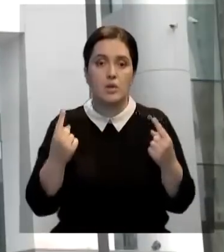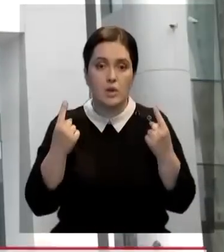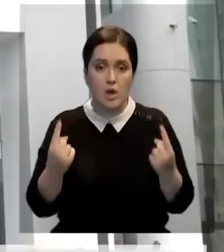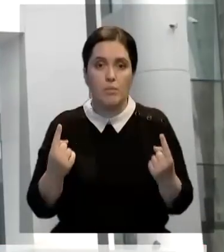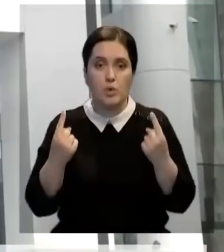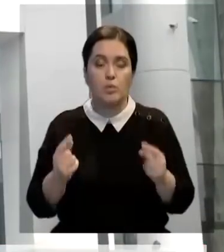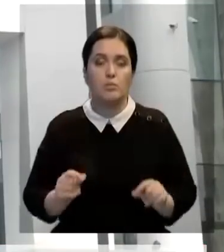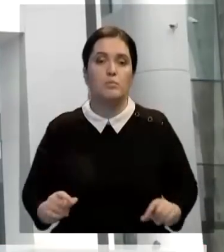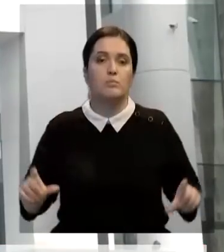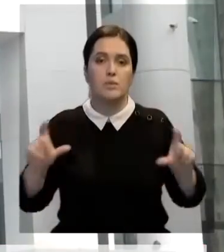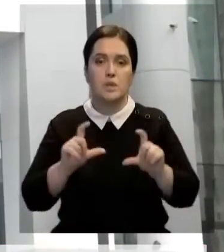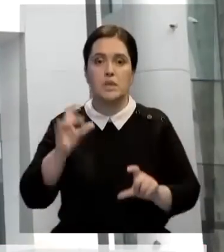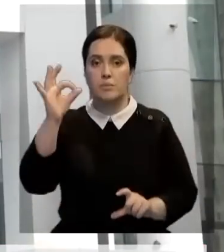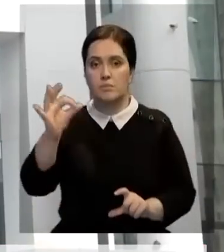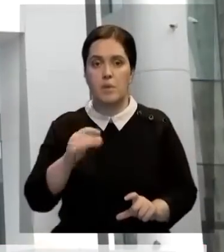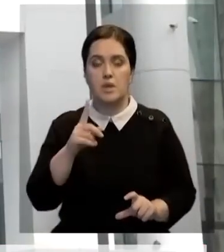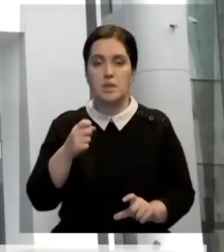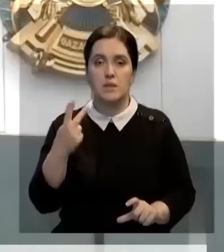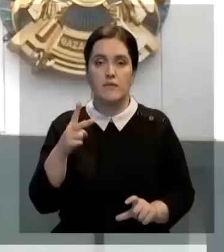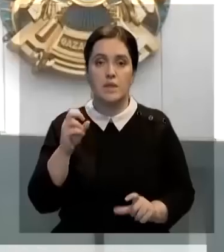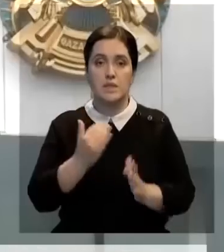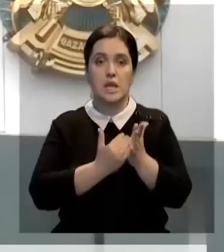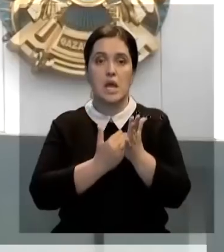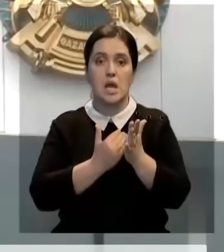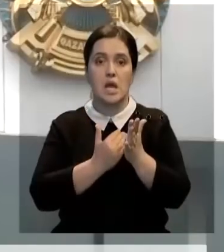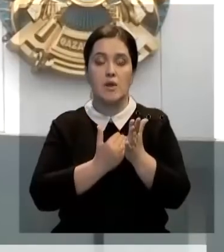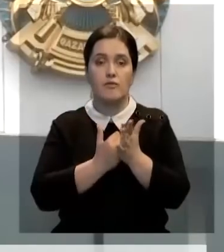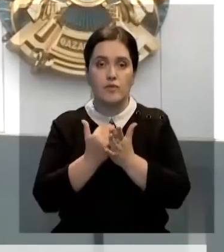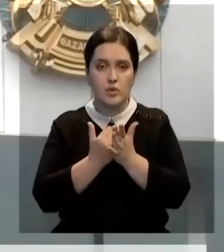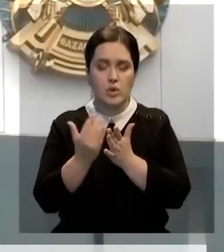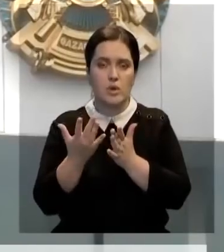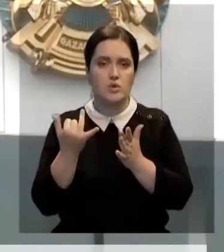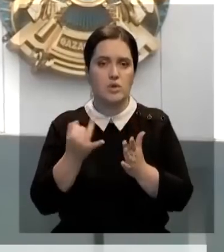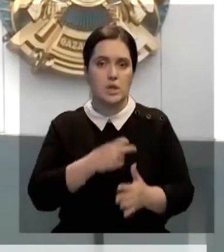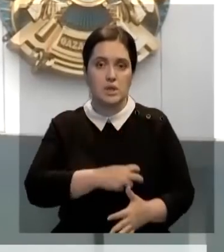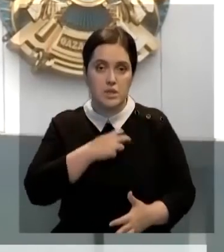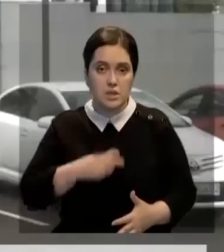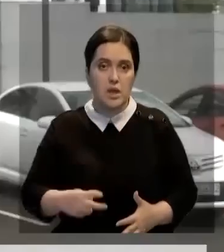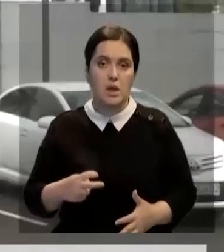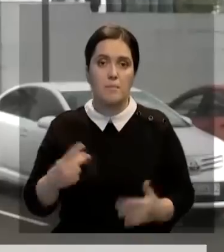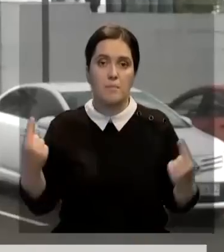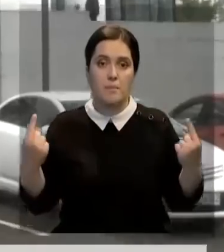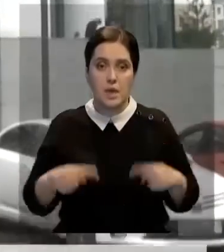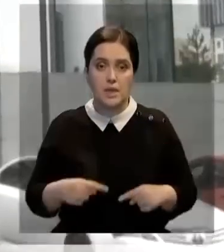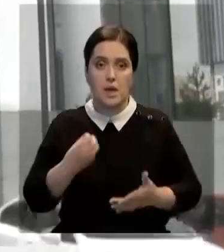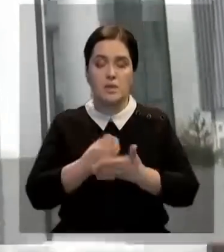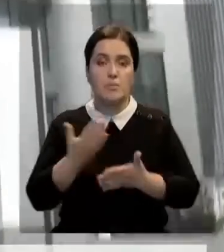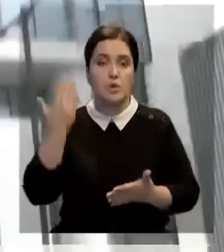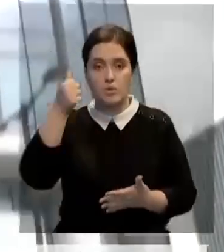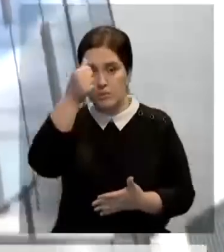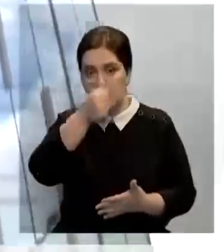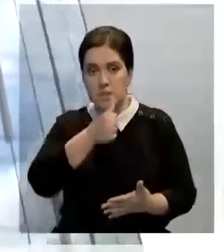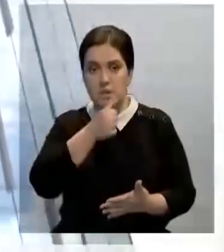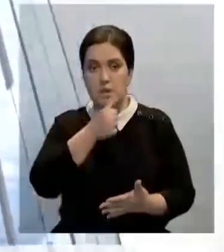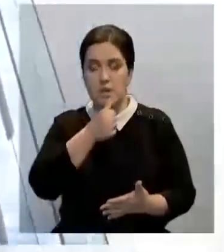перешли к самому масштабному повышению ставок за последние 20 лет. Высокие геополитические риски вызвали падение рынка акций в